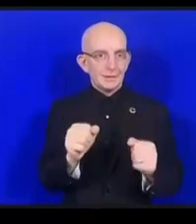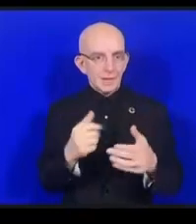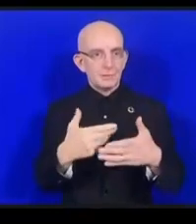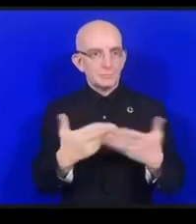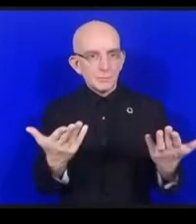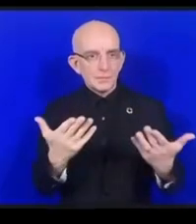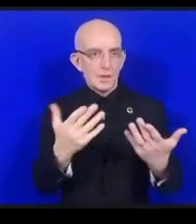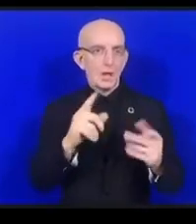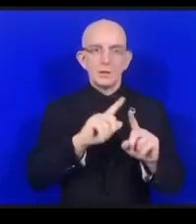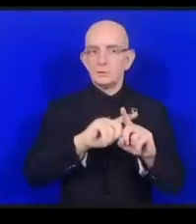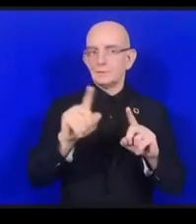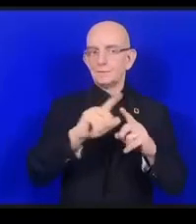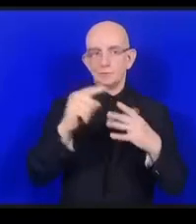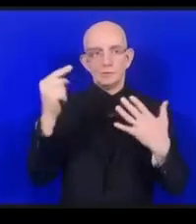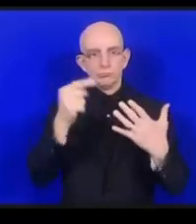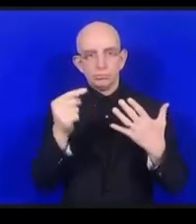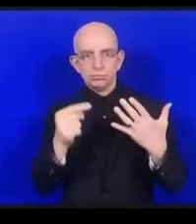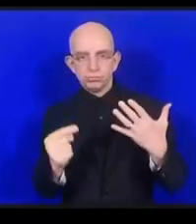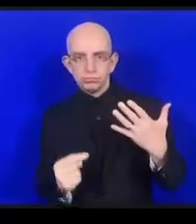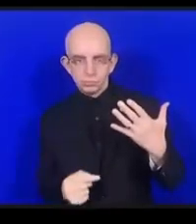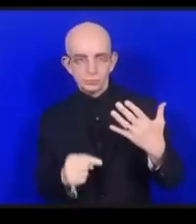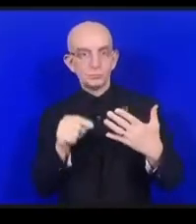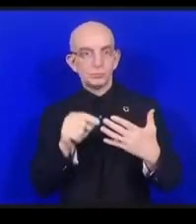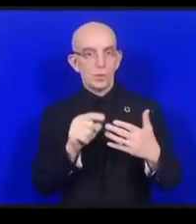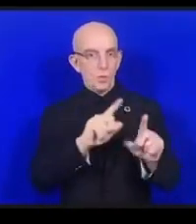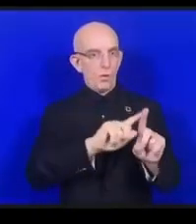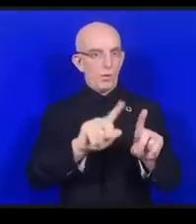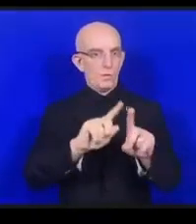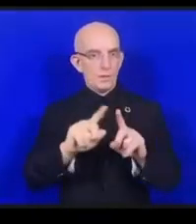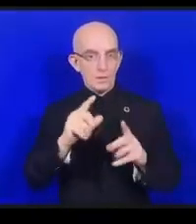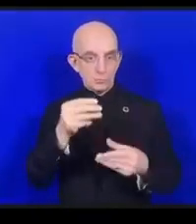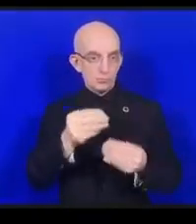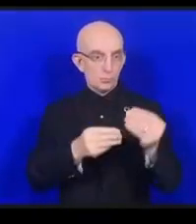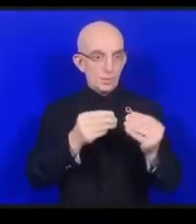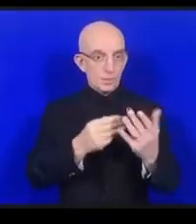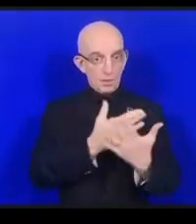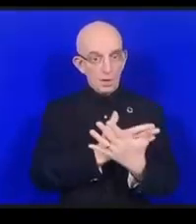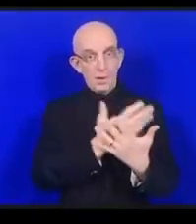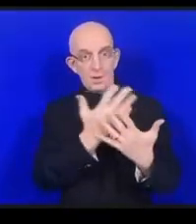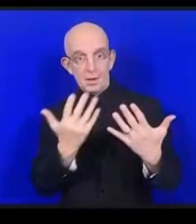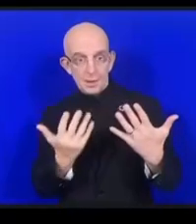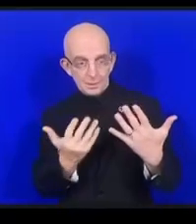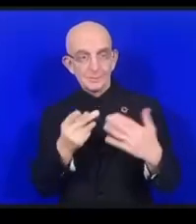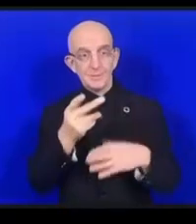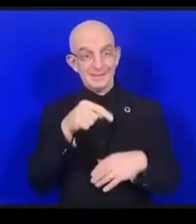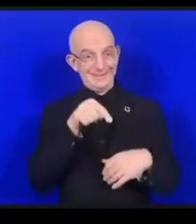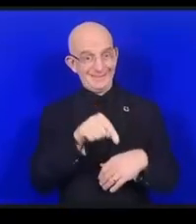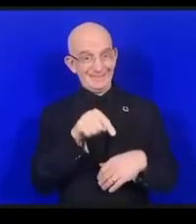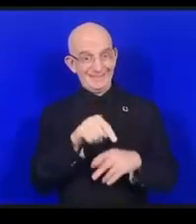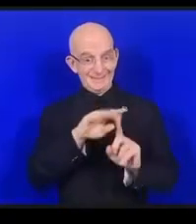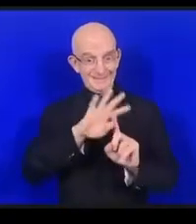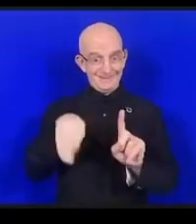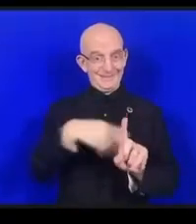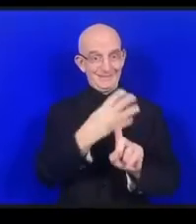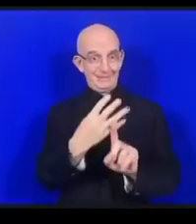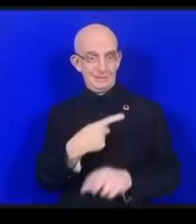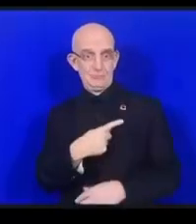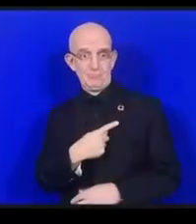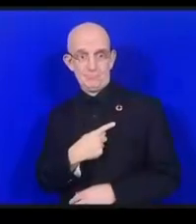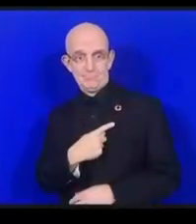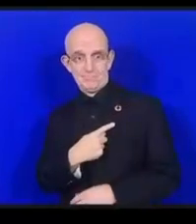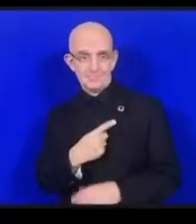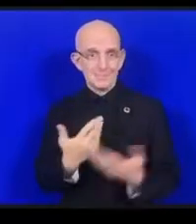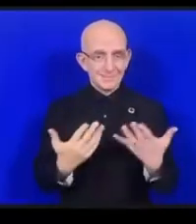SDGの問題というのはいずれも我々